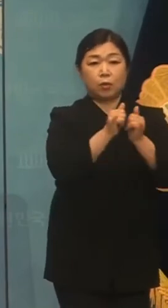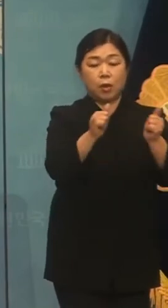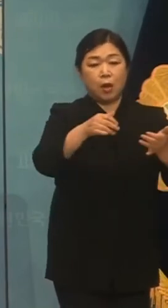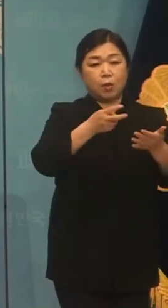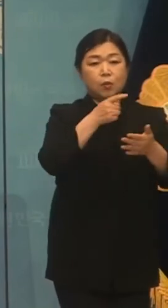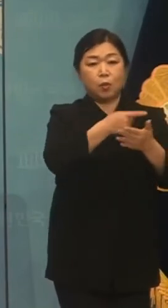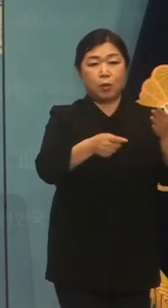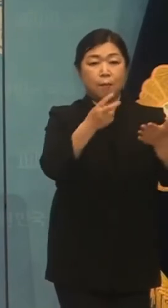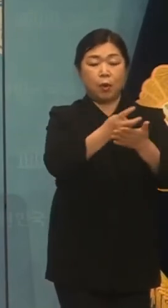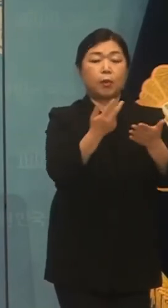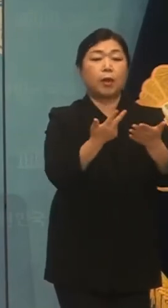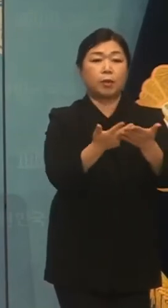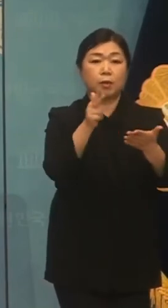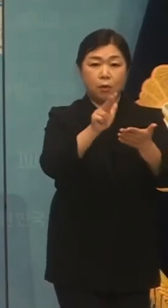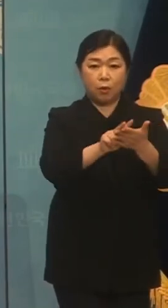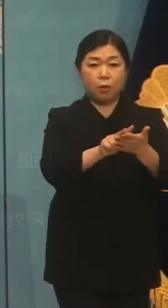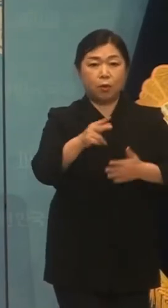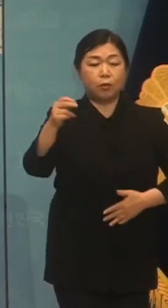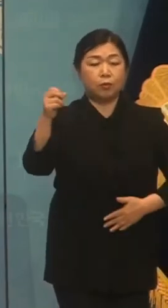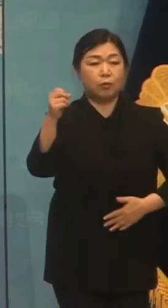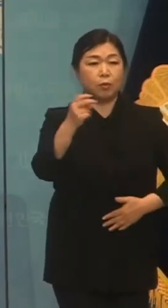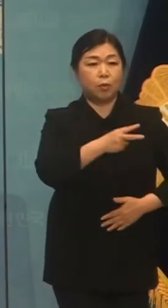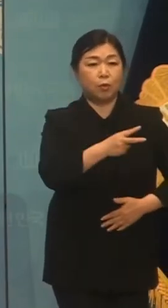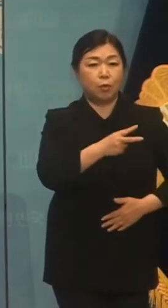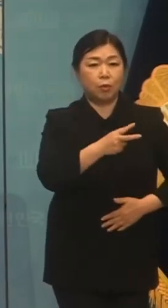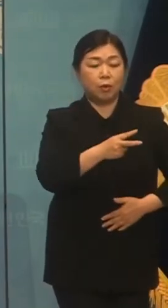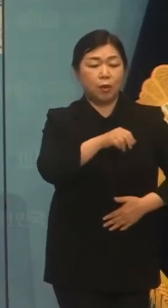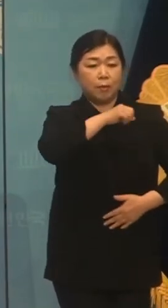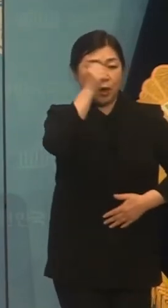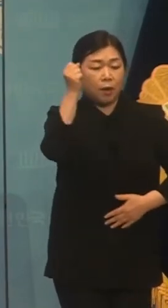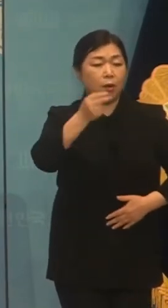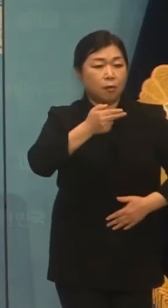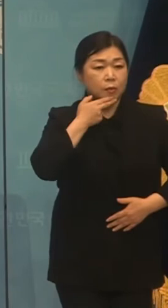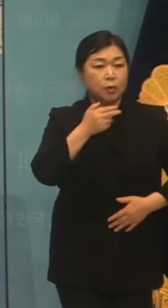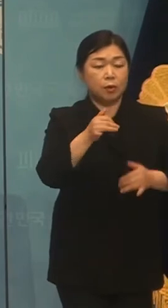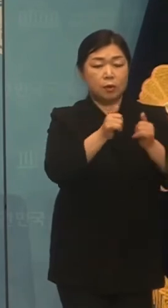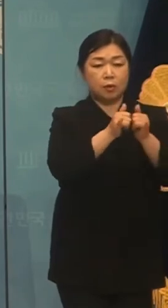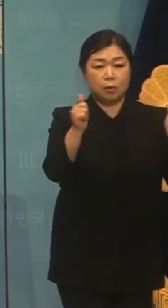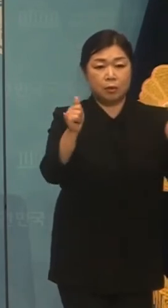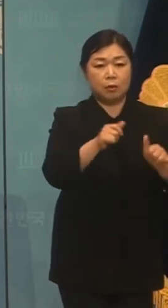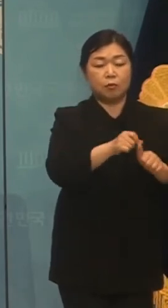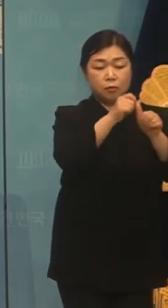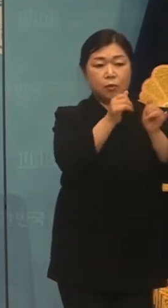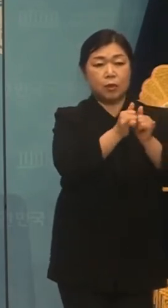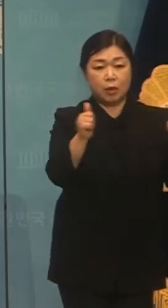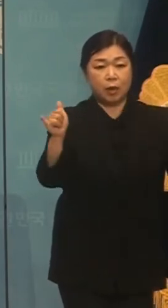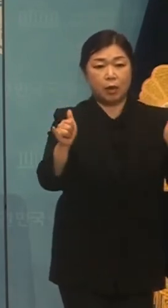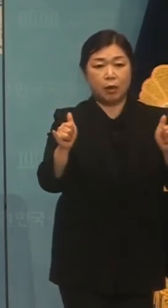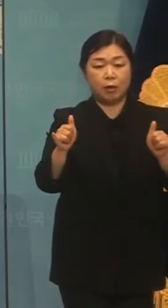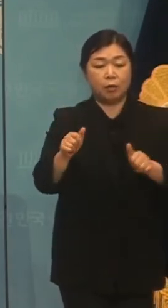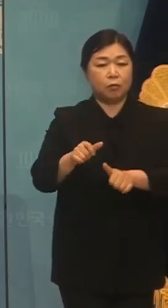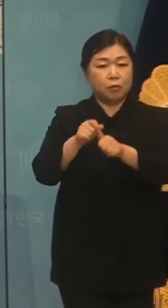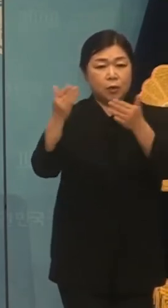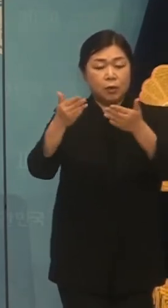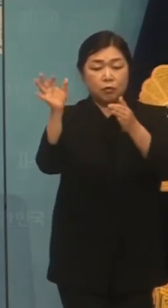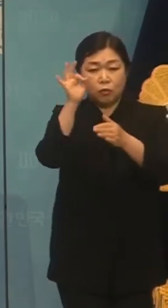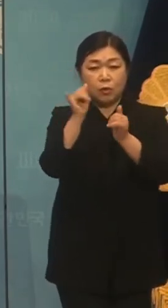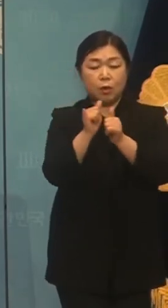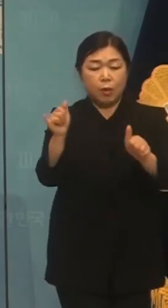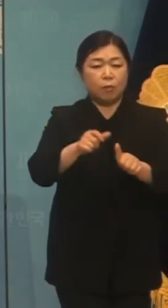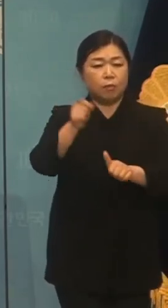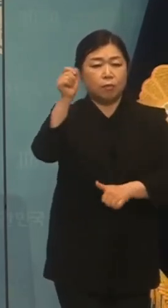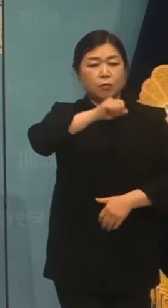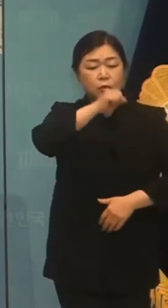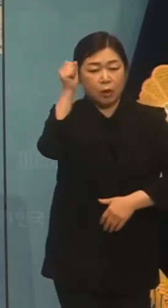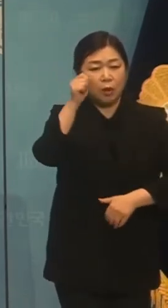법 개선안 그리고 불합격한 부직자가 부인자에게 불합격한 사유를